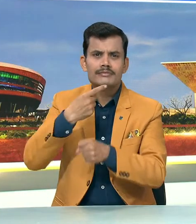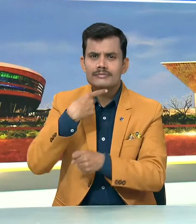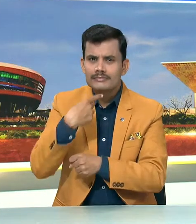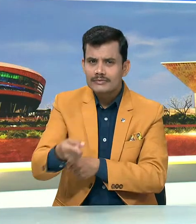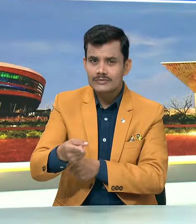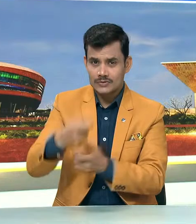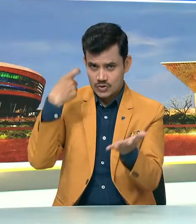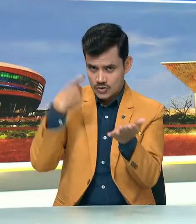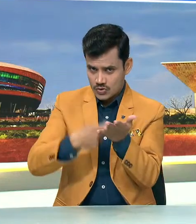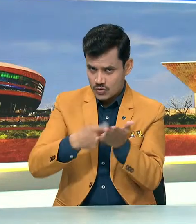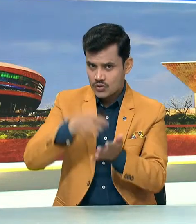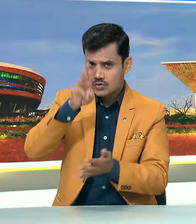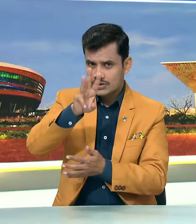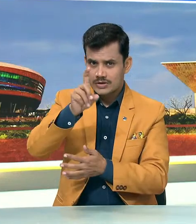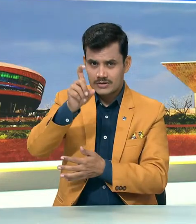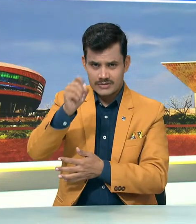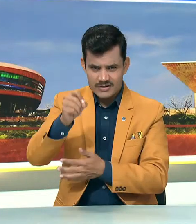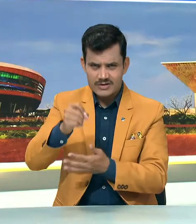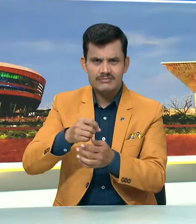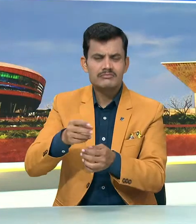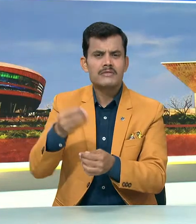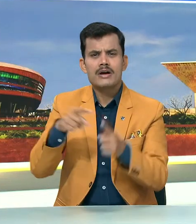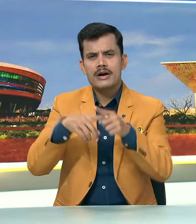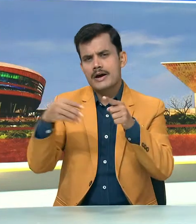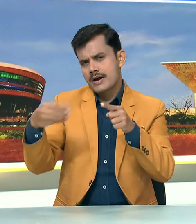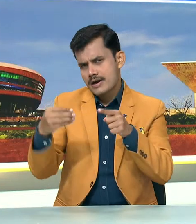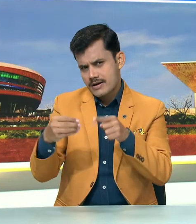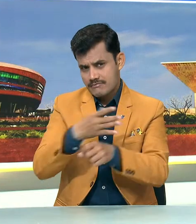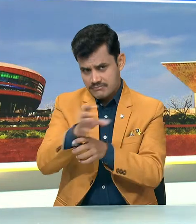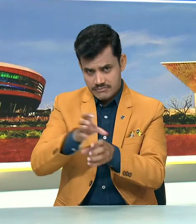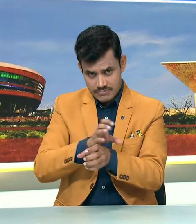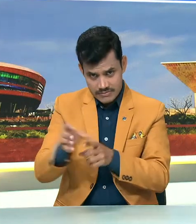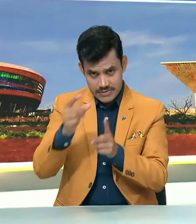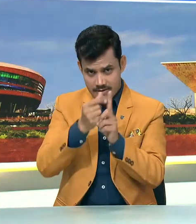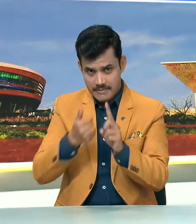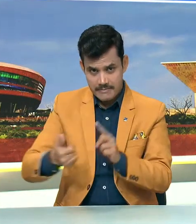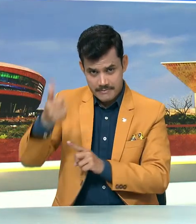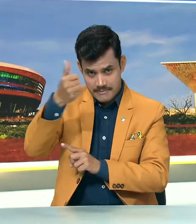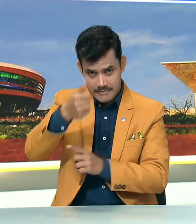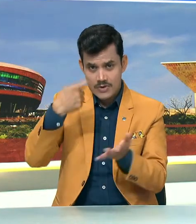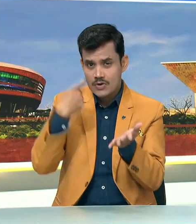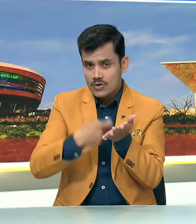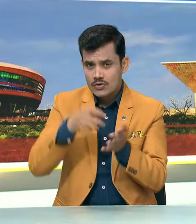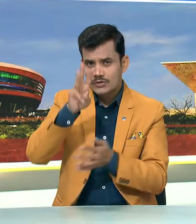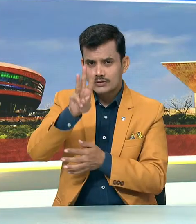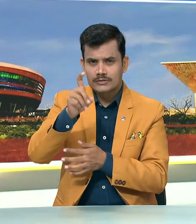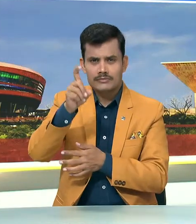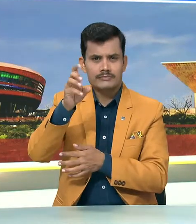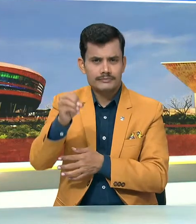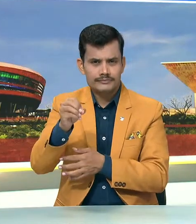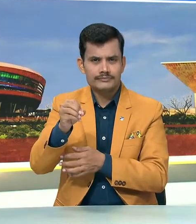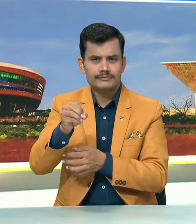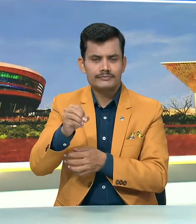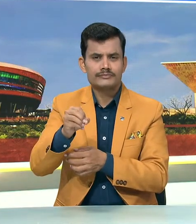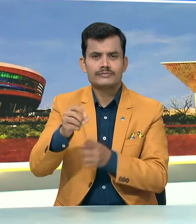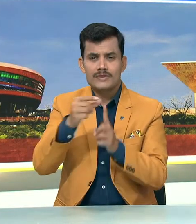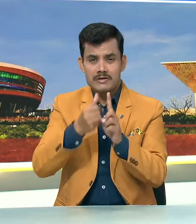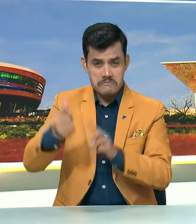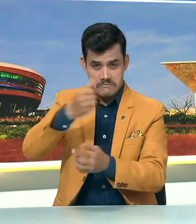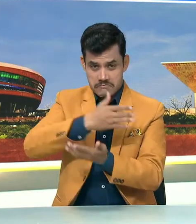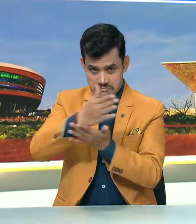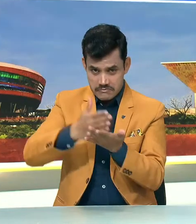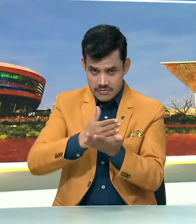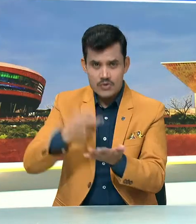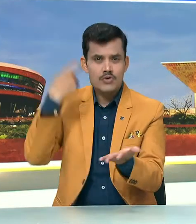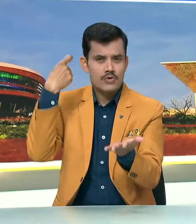एक आइस्थाई व्यवस्था थी और राश्ट्रपती ने अनुचेत 370 में दिये गए प्रावधानों का प्रयोग करते